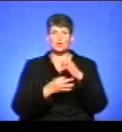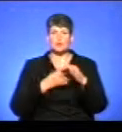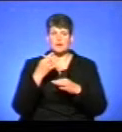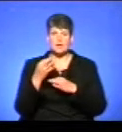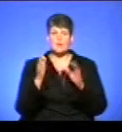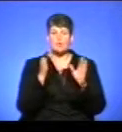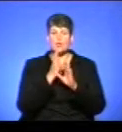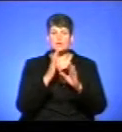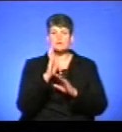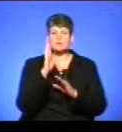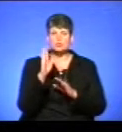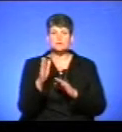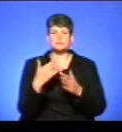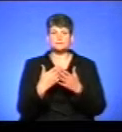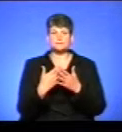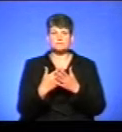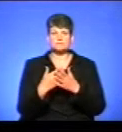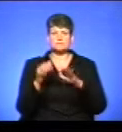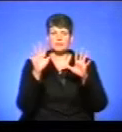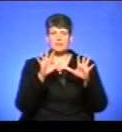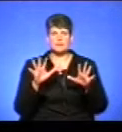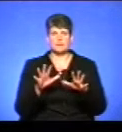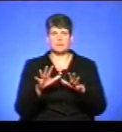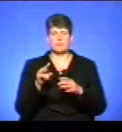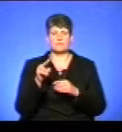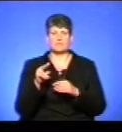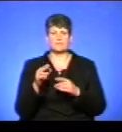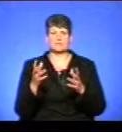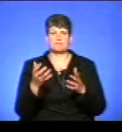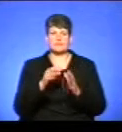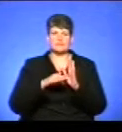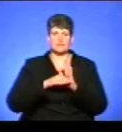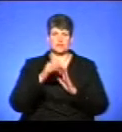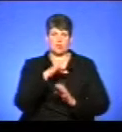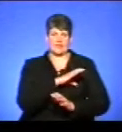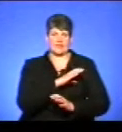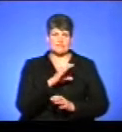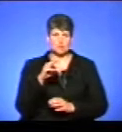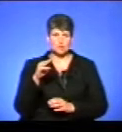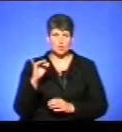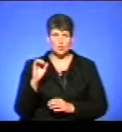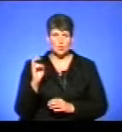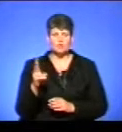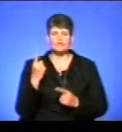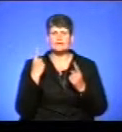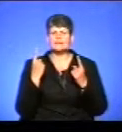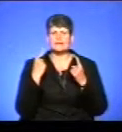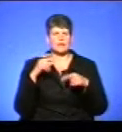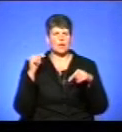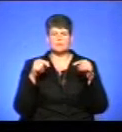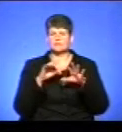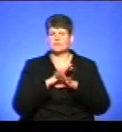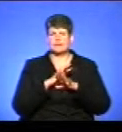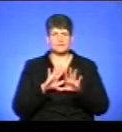на Тернопільщині буде обумовлюватися розмитим баричним полем підвищеного атмосферного тиску. Тому ісотних опадів ми не